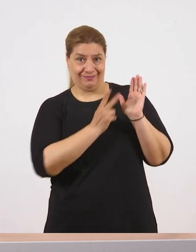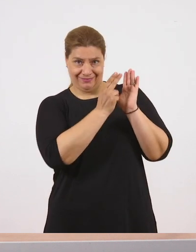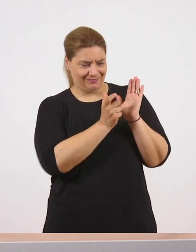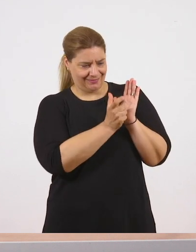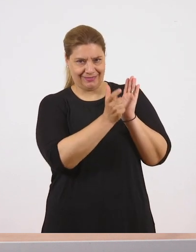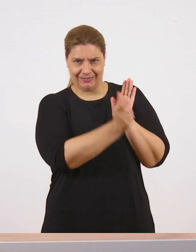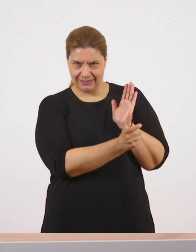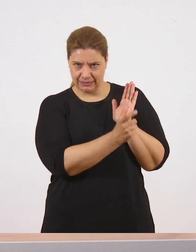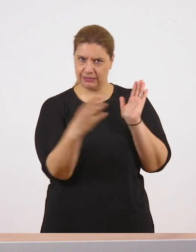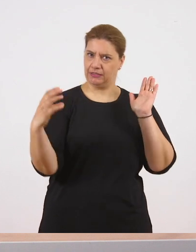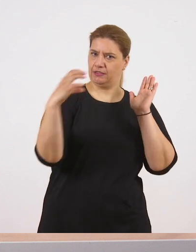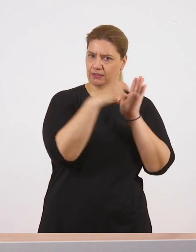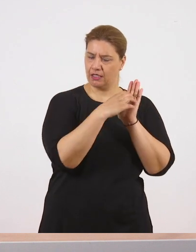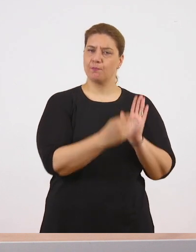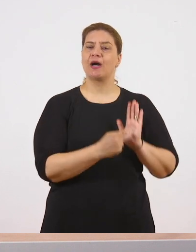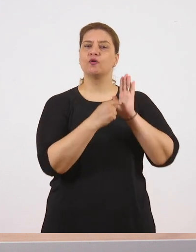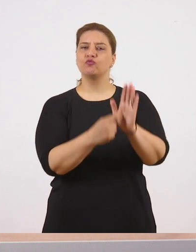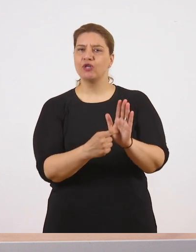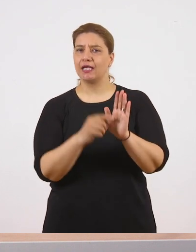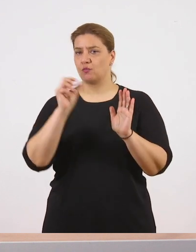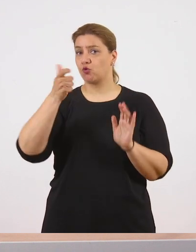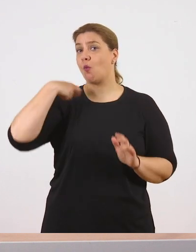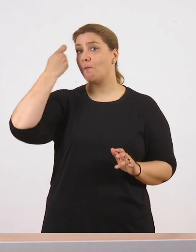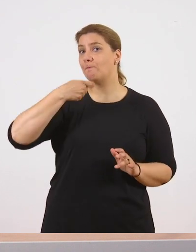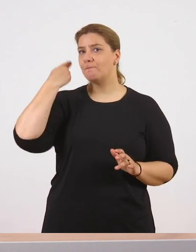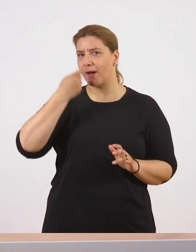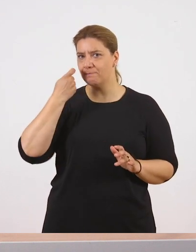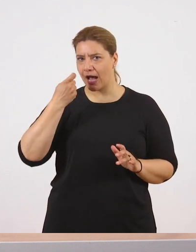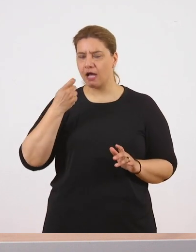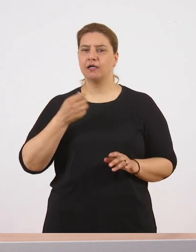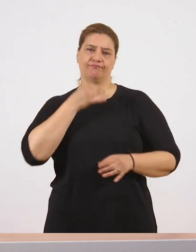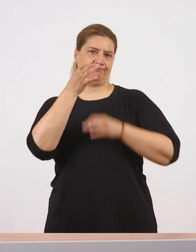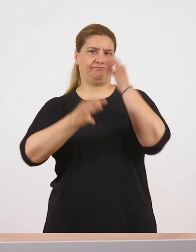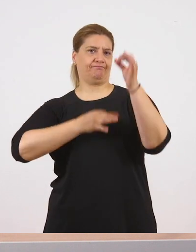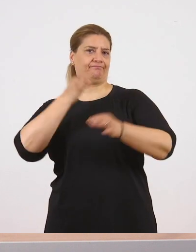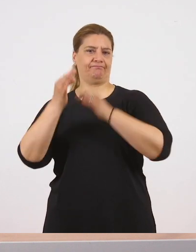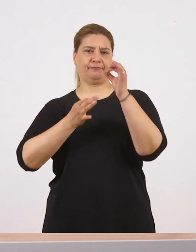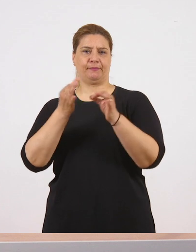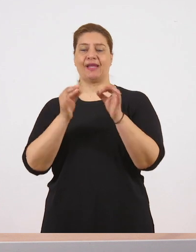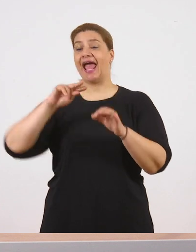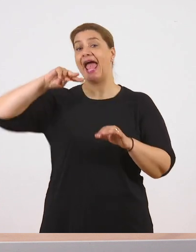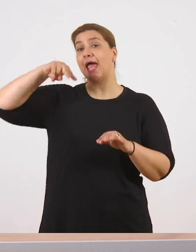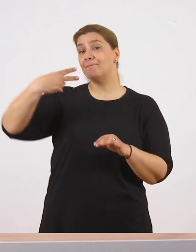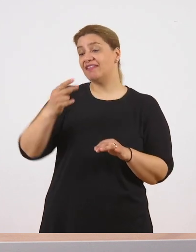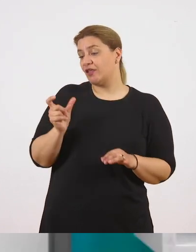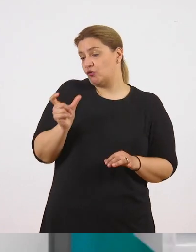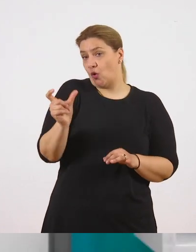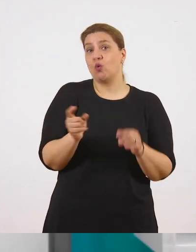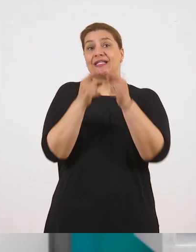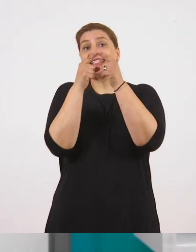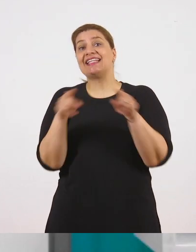πρώτη παράγραφο μας παρουσιάζει τη μητέρα της κάνοντας μια γενική κρίση. Και με το επίθετο ξεχωριστή